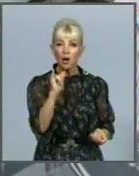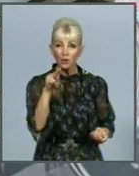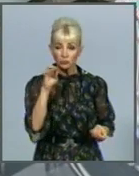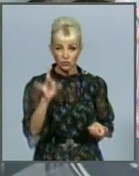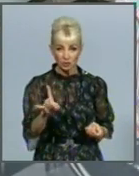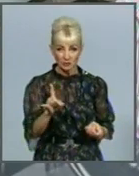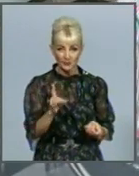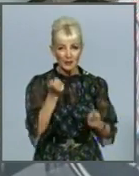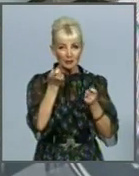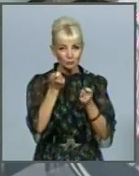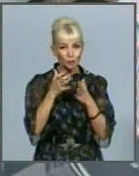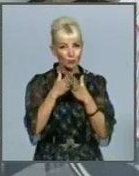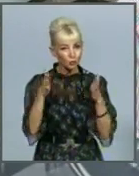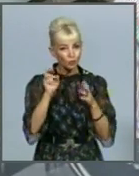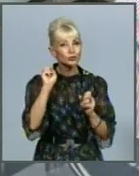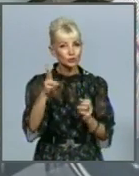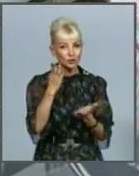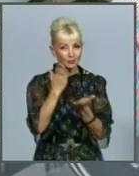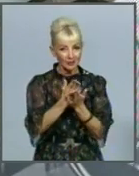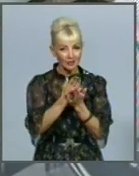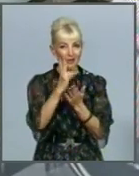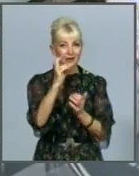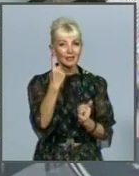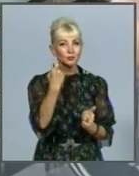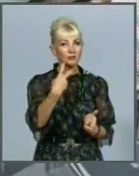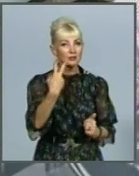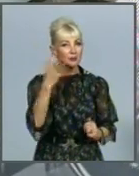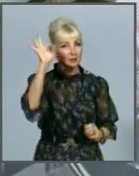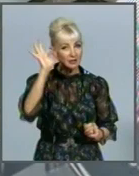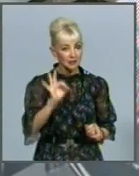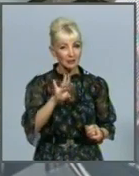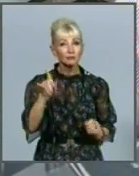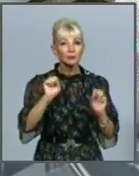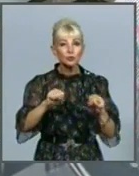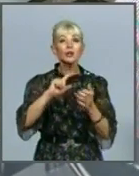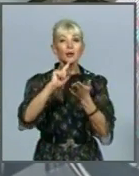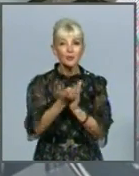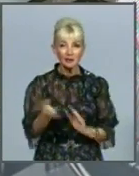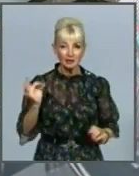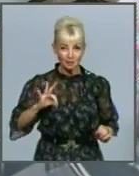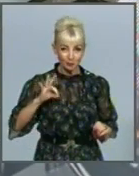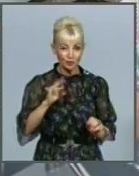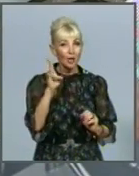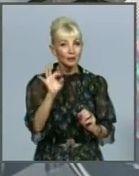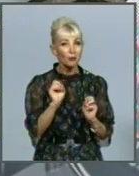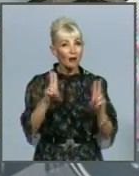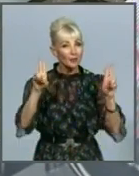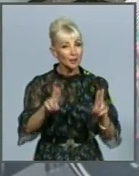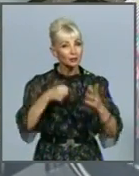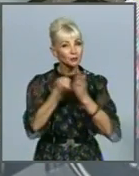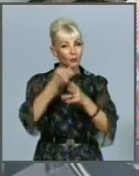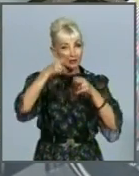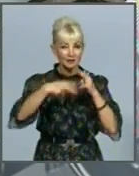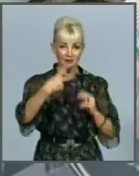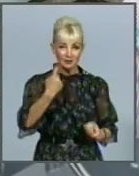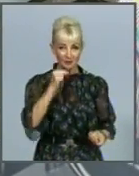Чуть-чуть більше, ніж є, на 125%. Ви можете, опять же, його використовувати, але, як правило, це до конца 2021